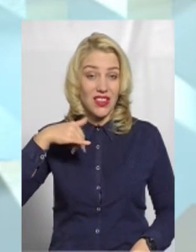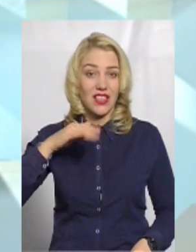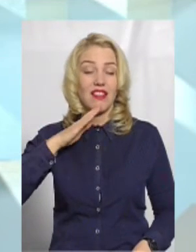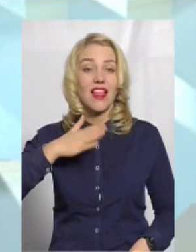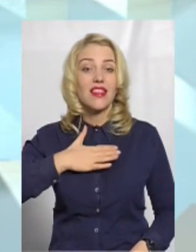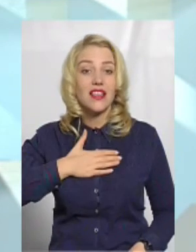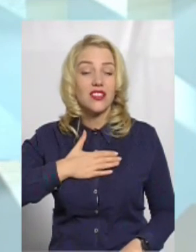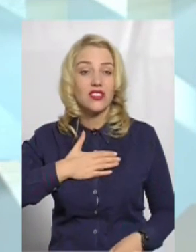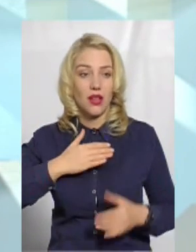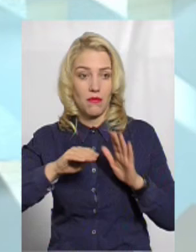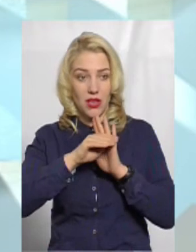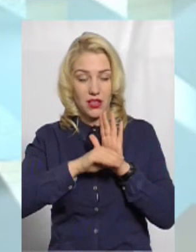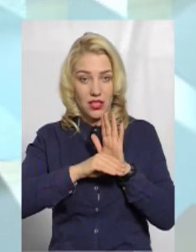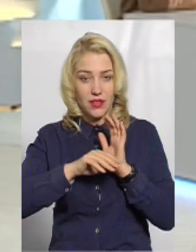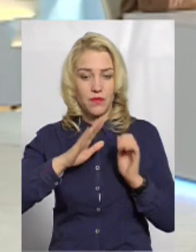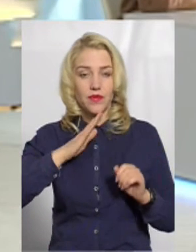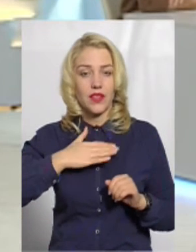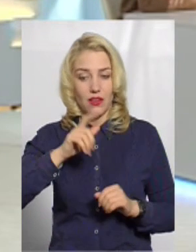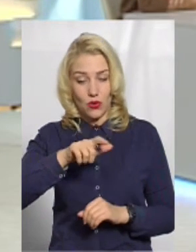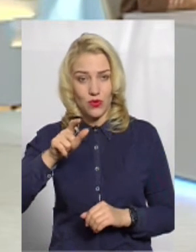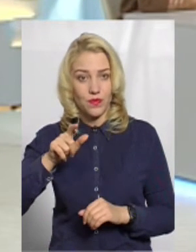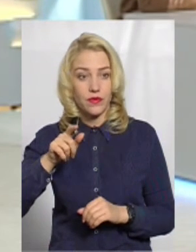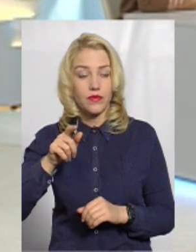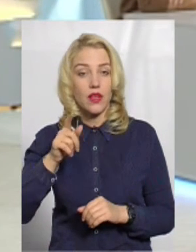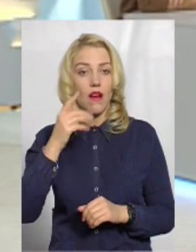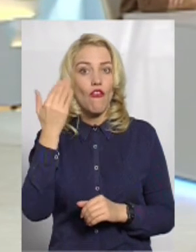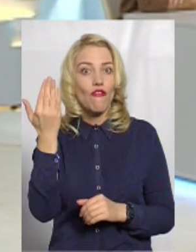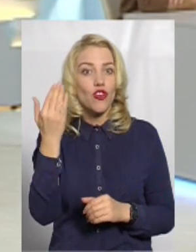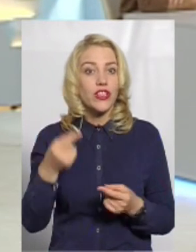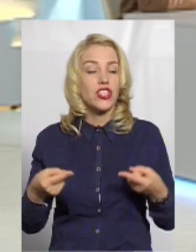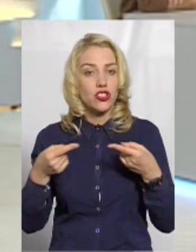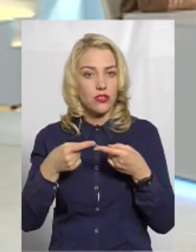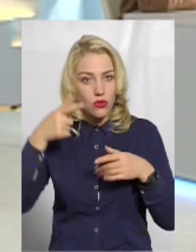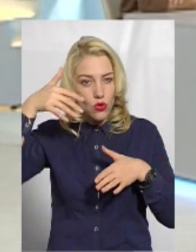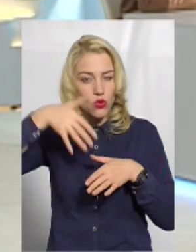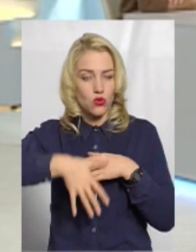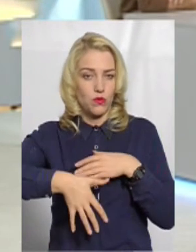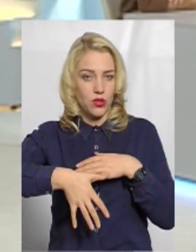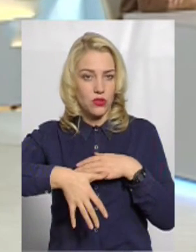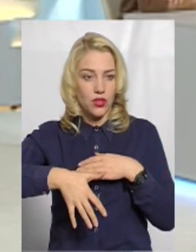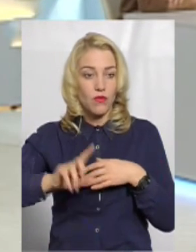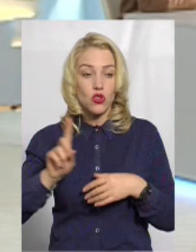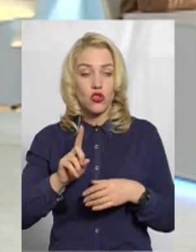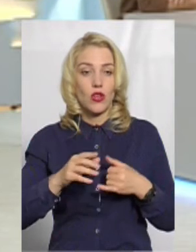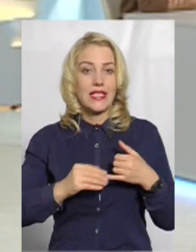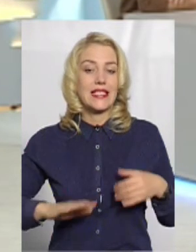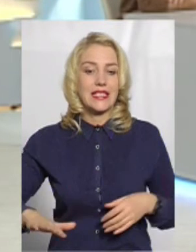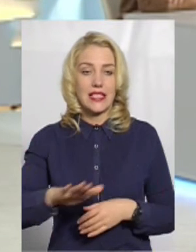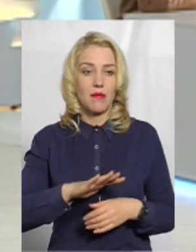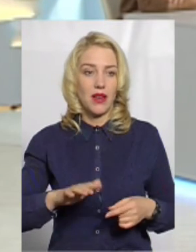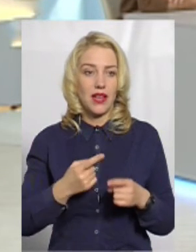співрозмовники, вони, здається, чітко розуміють, Чітко розуміють, що земля – це